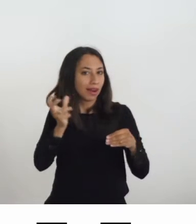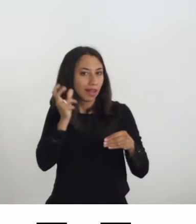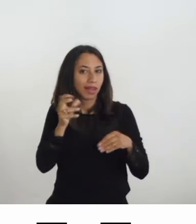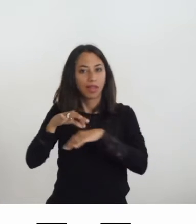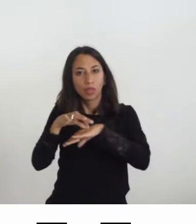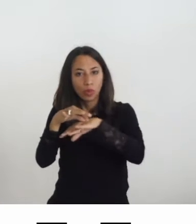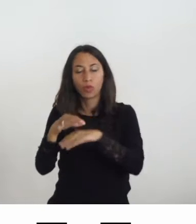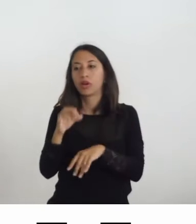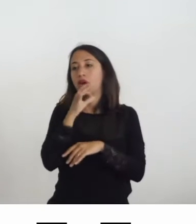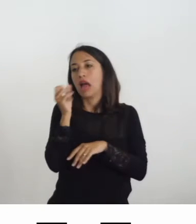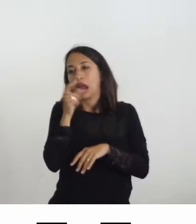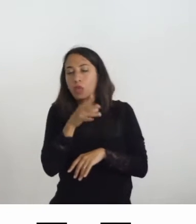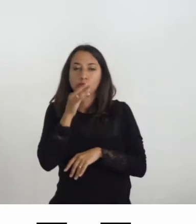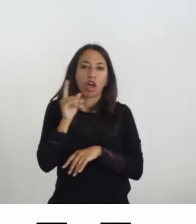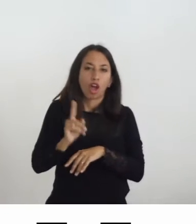gratuito o meno,